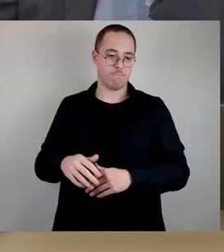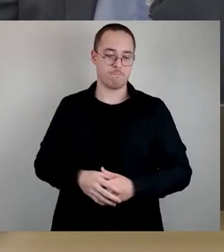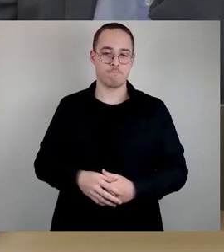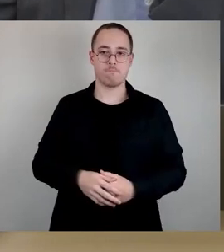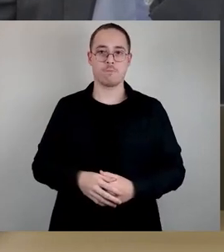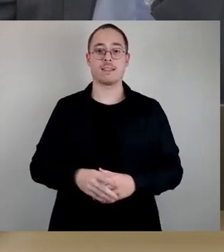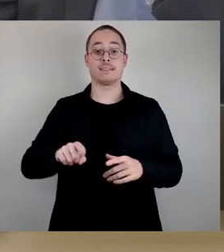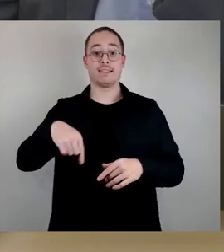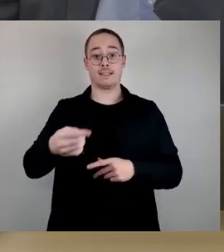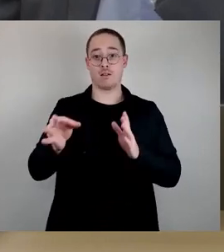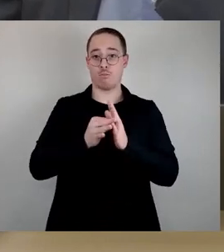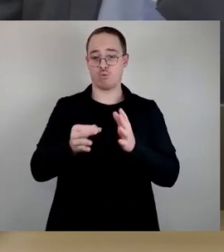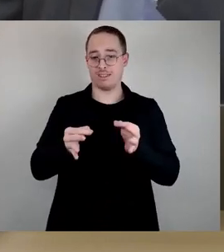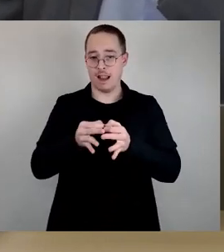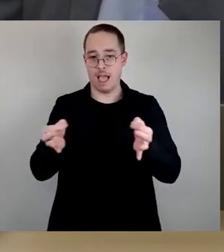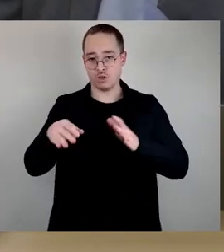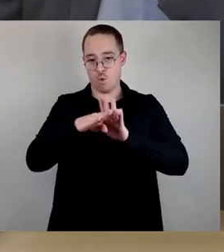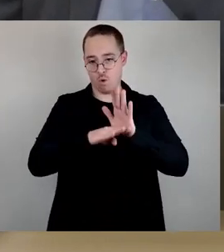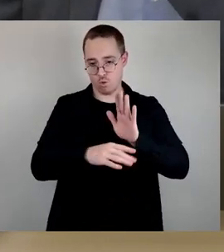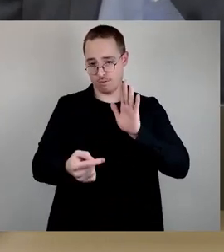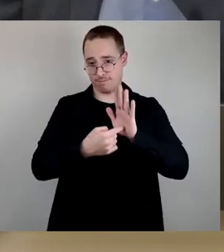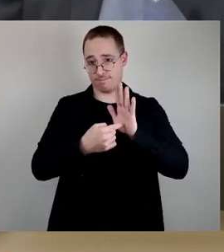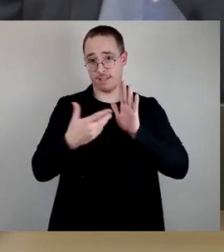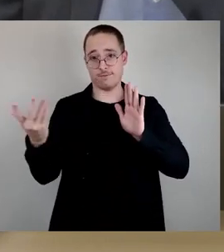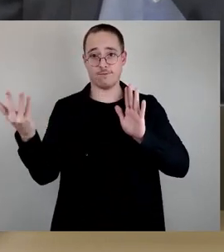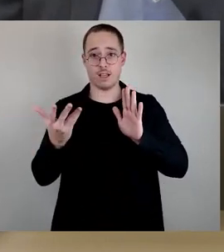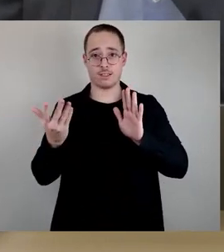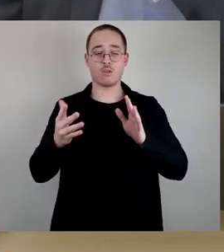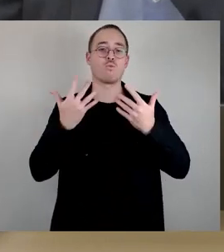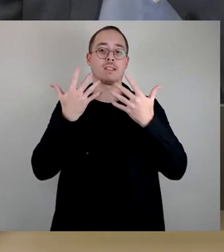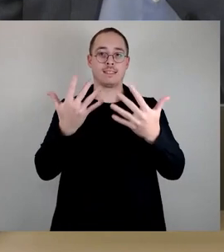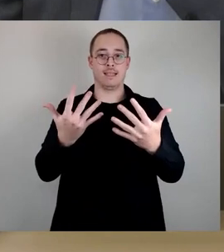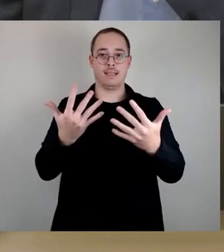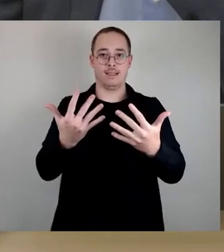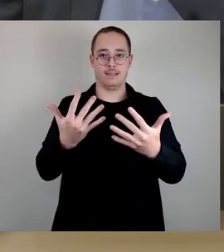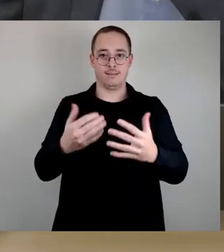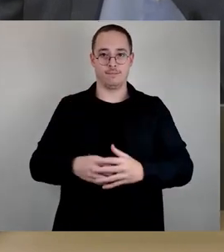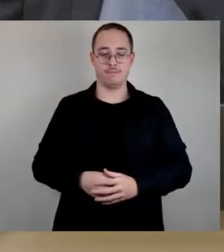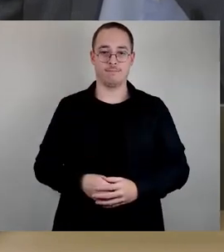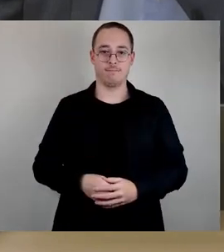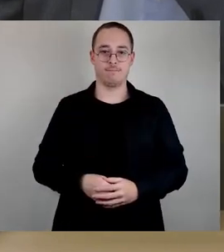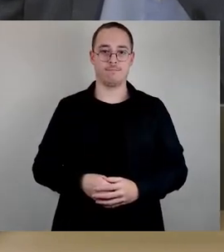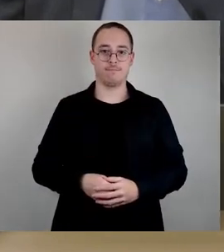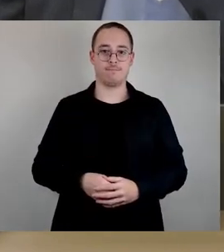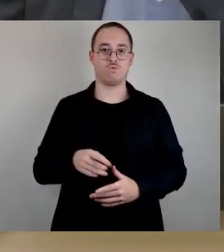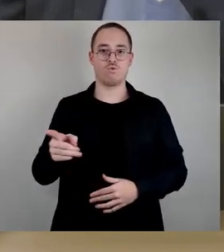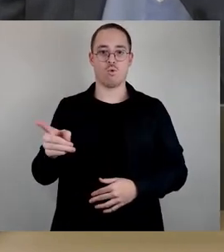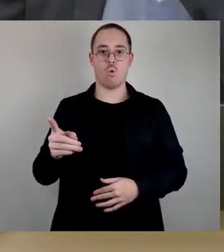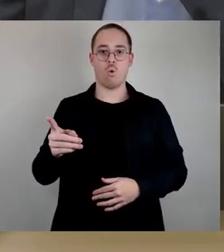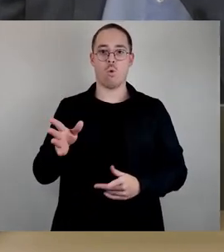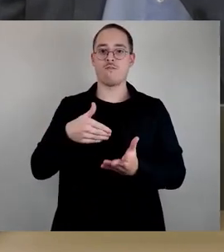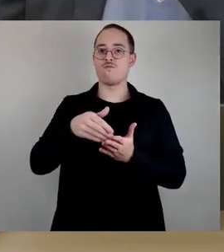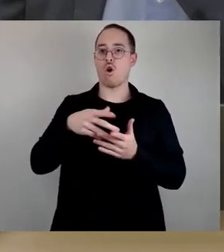Und der nächste Tagesordnungspunkt ist Nummer 10, die Fortschreibung der Schulnetzplanung